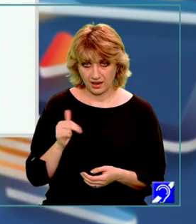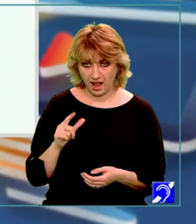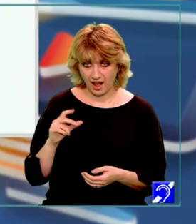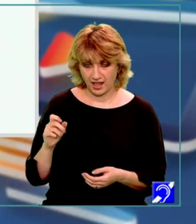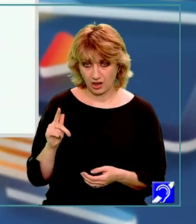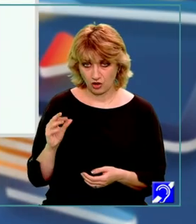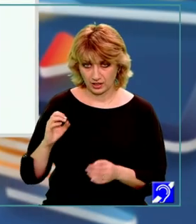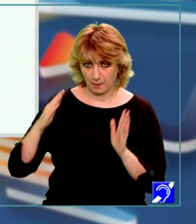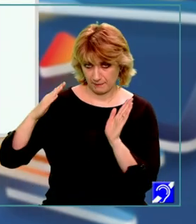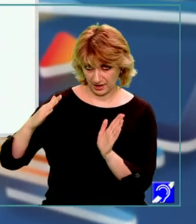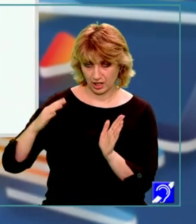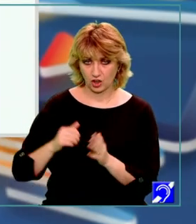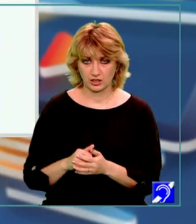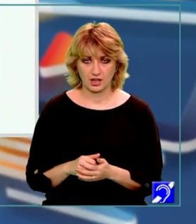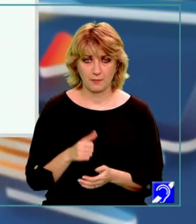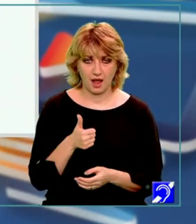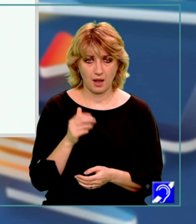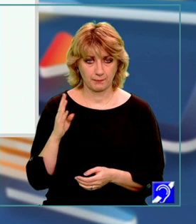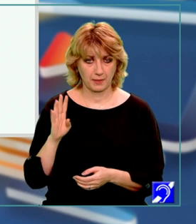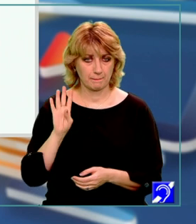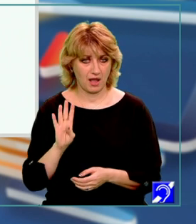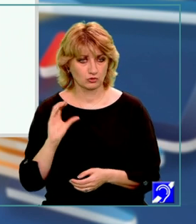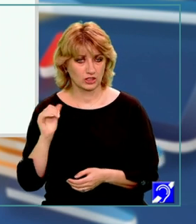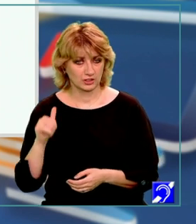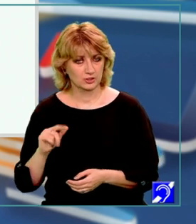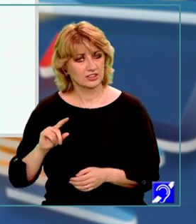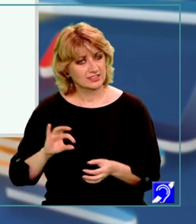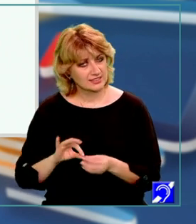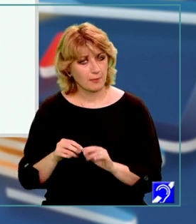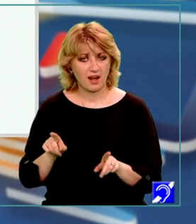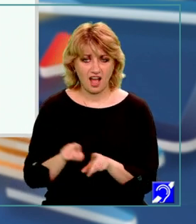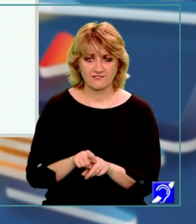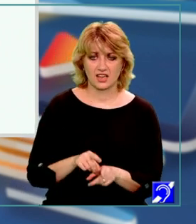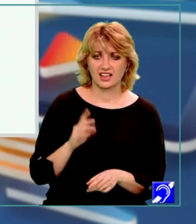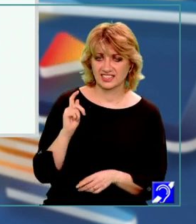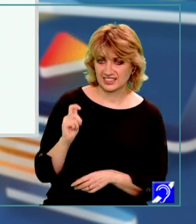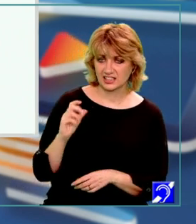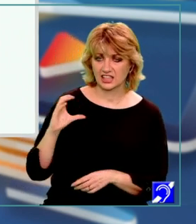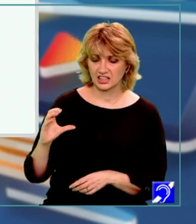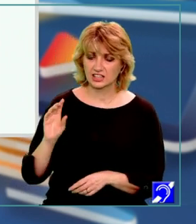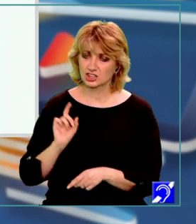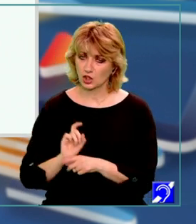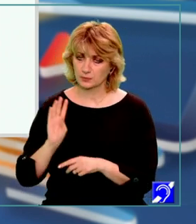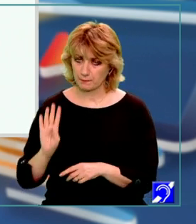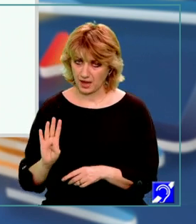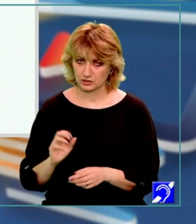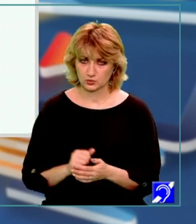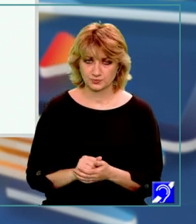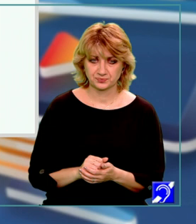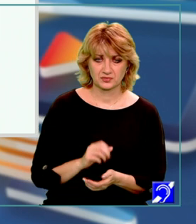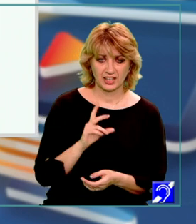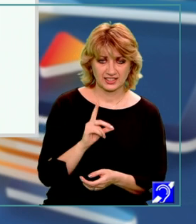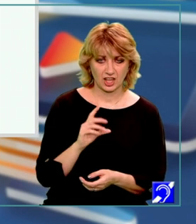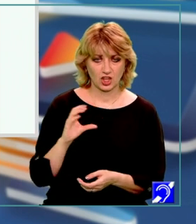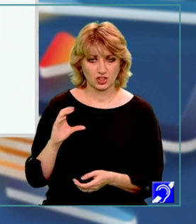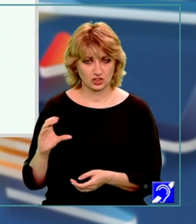era de 4 cm înseamnă că și CT-ul este tot de 4 din ipoteză CD este de